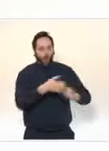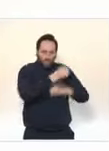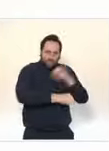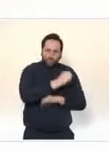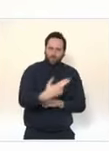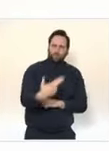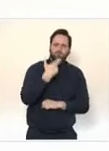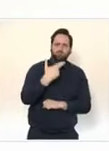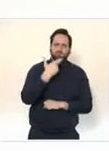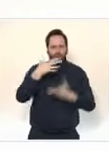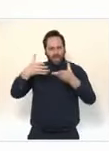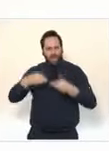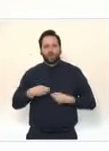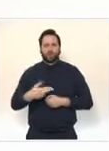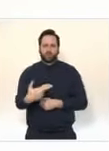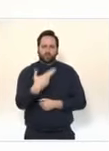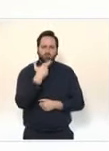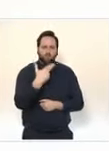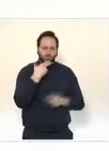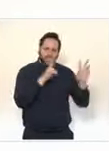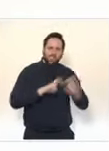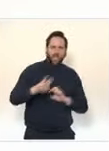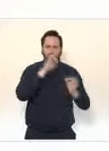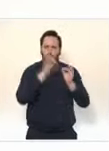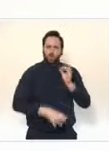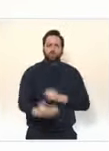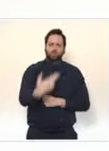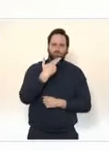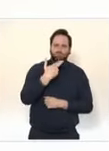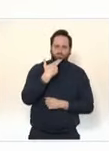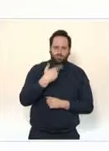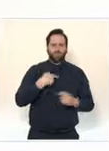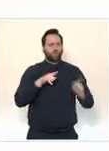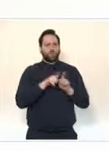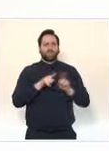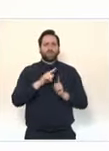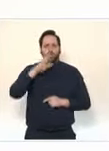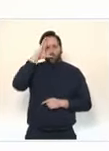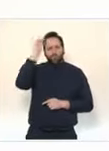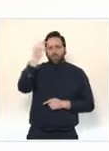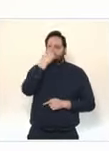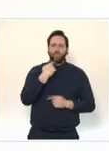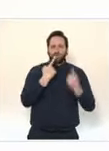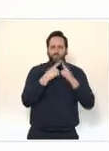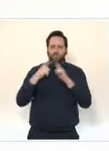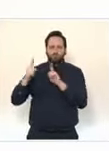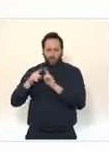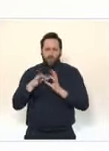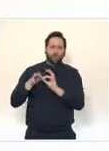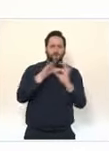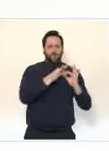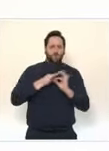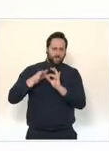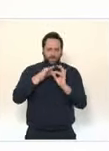solutions adaptées, la capacité à faire agir ensemble des professionnels de tous horizons, à proposer cet acte